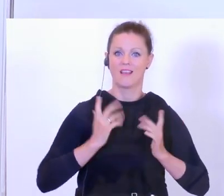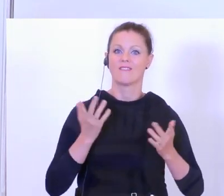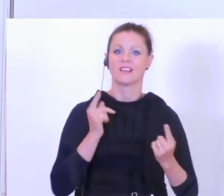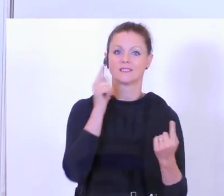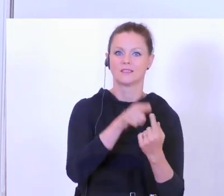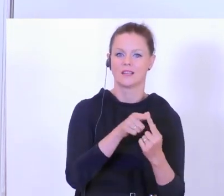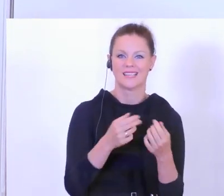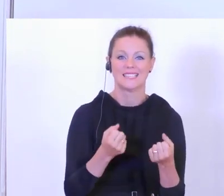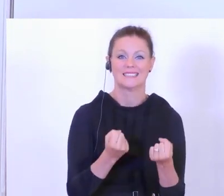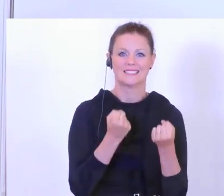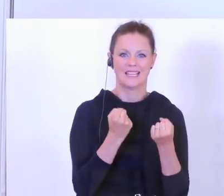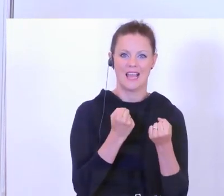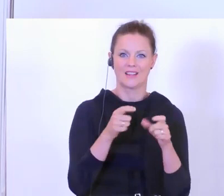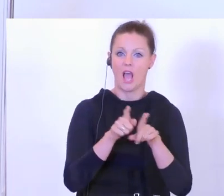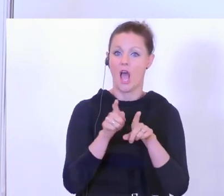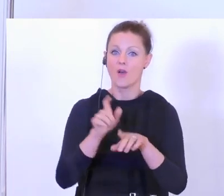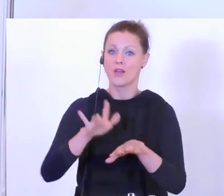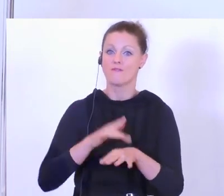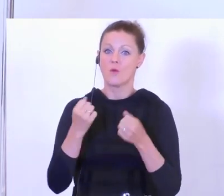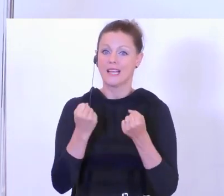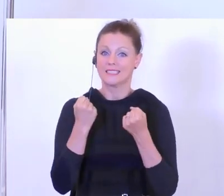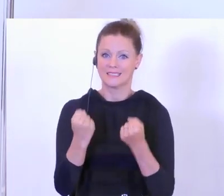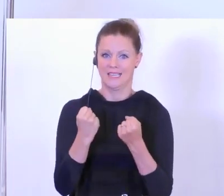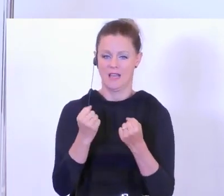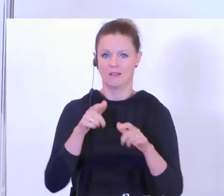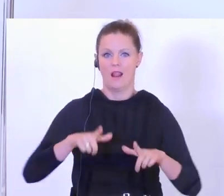Auch das Gefühl der Sicherheit in unserem Land zu leben.